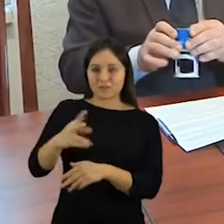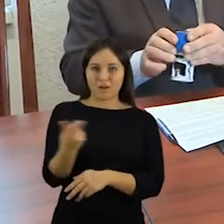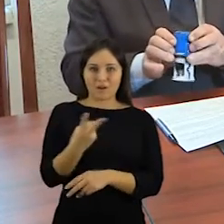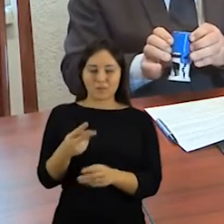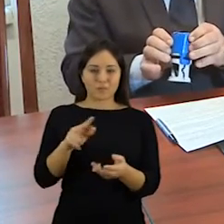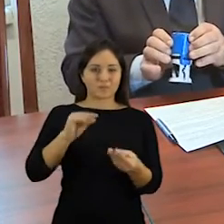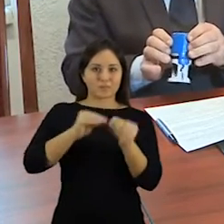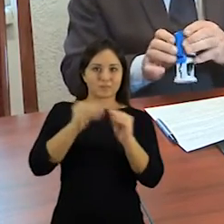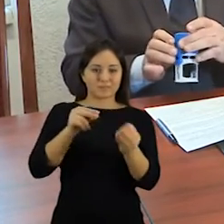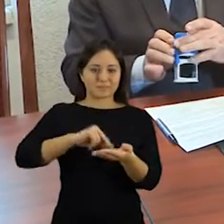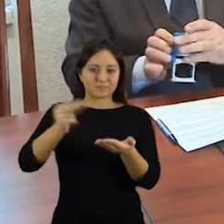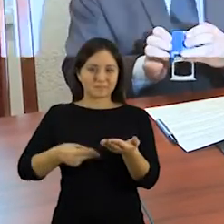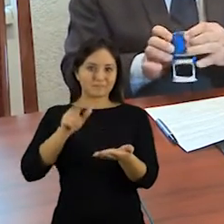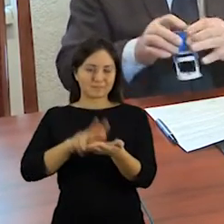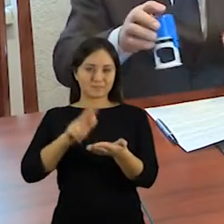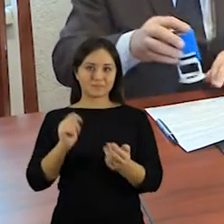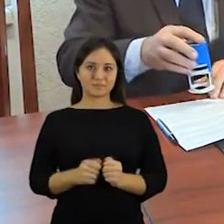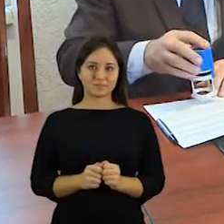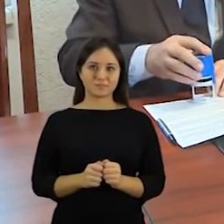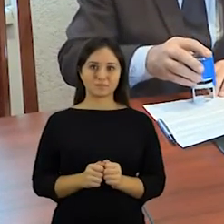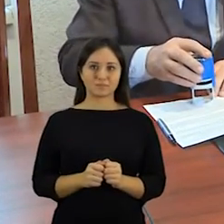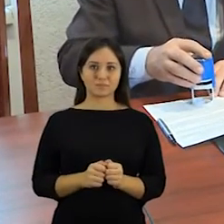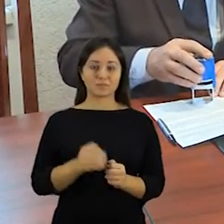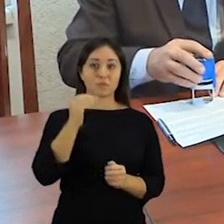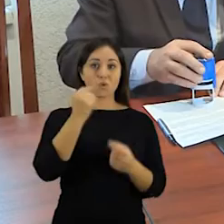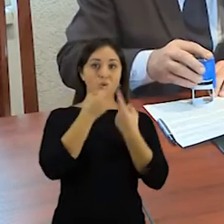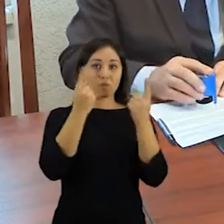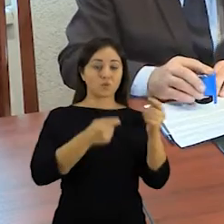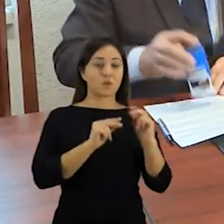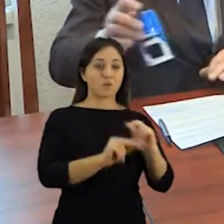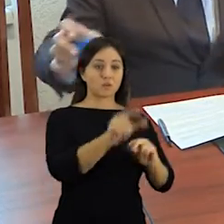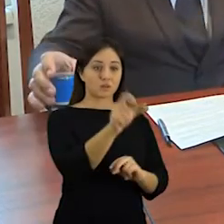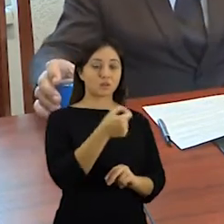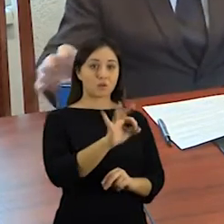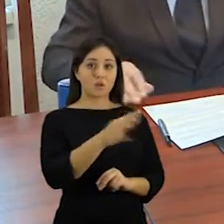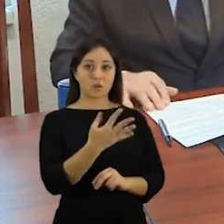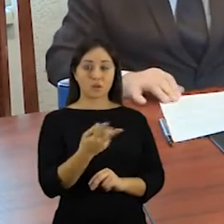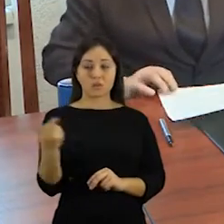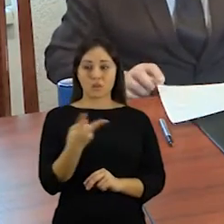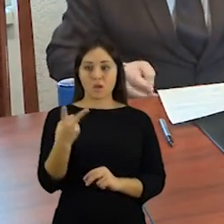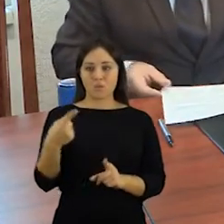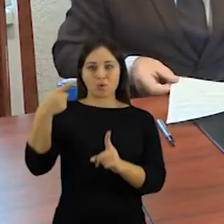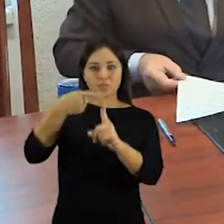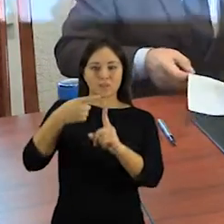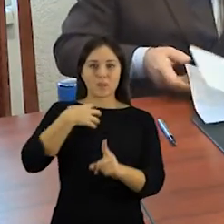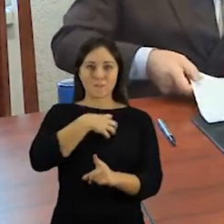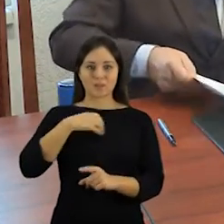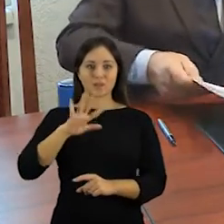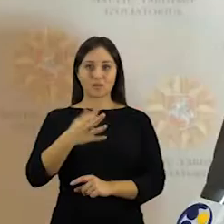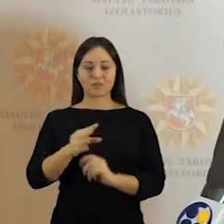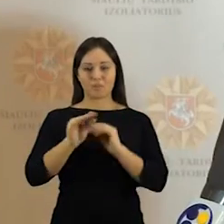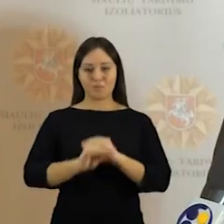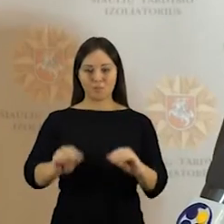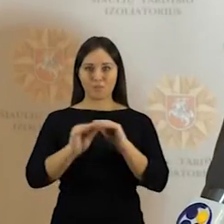ryšį įtvirtino ir simbolinė bendradarbiavimo sutartės. Tūkštosios mokyklos rektorių sako, kad čia įsteigas sieja bendras tikslas augdyti.